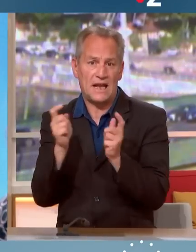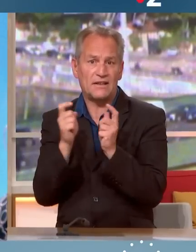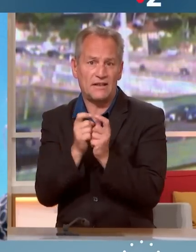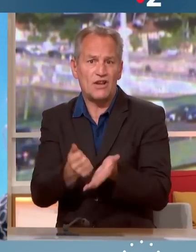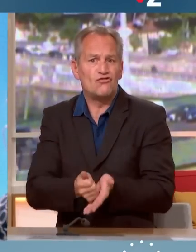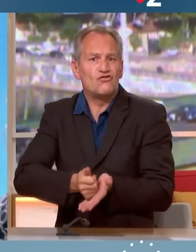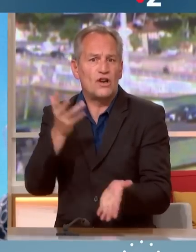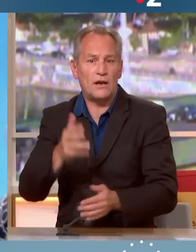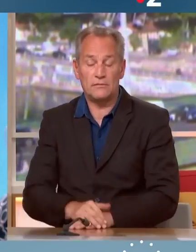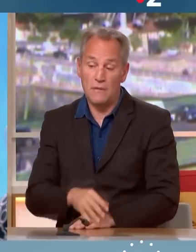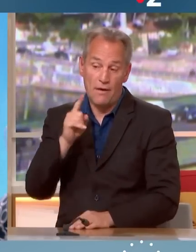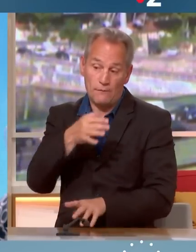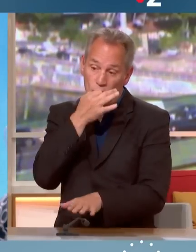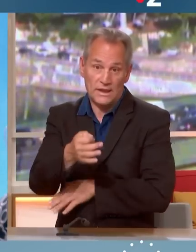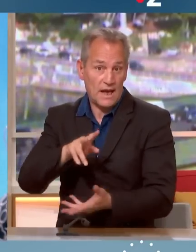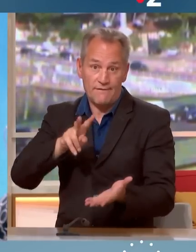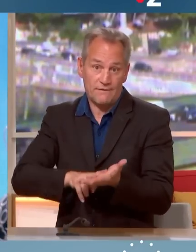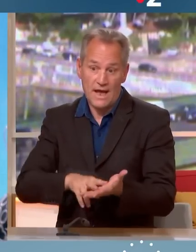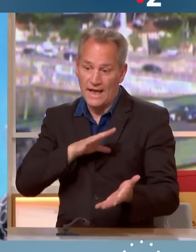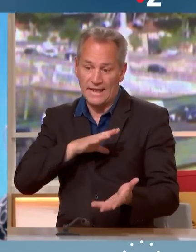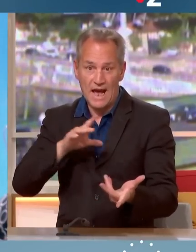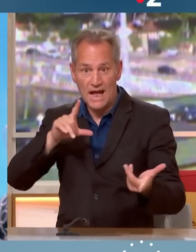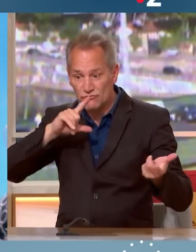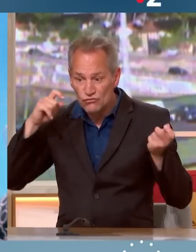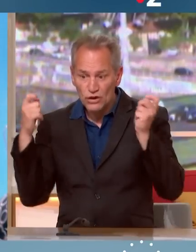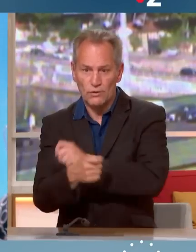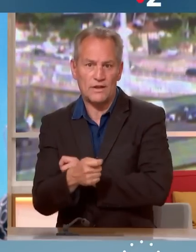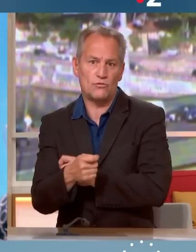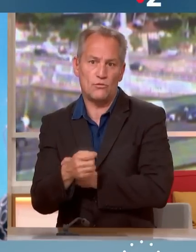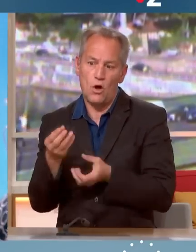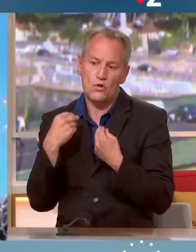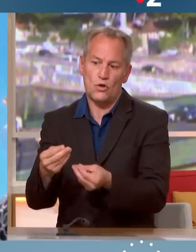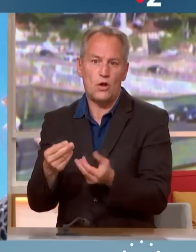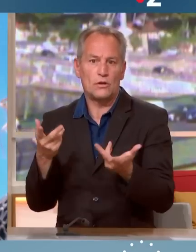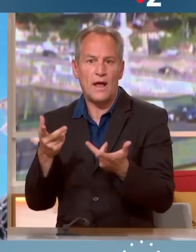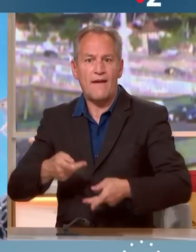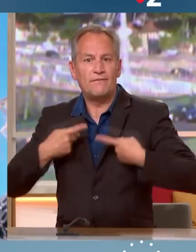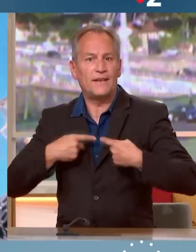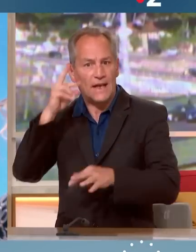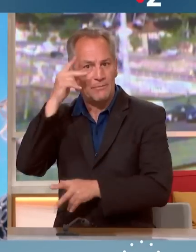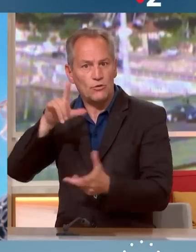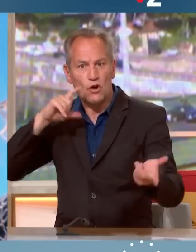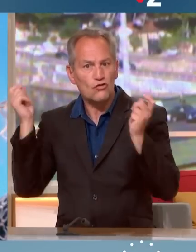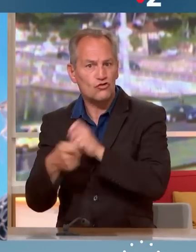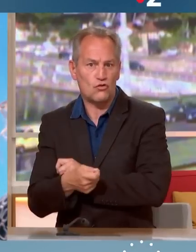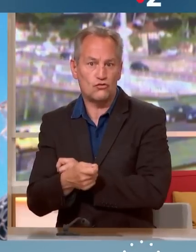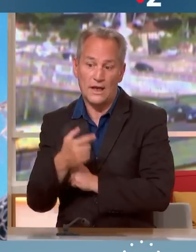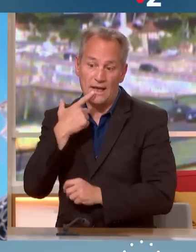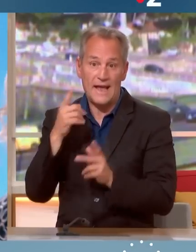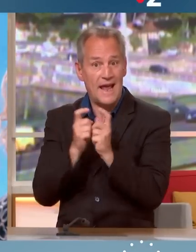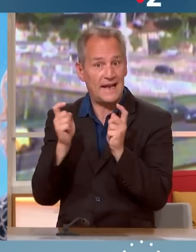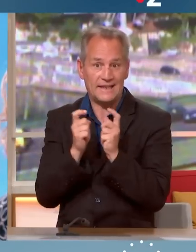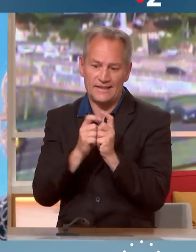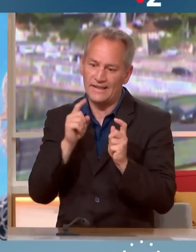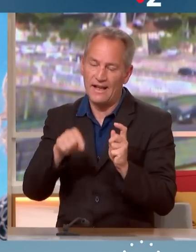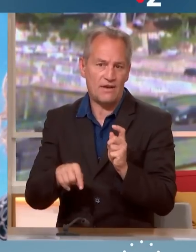qu'on est dans une transformation profonde qui va changer nos habitudes de vie et que l'électricité carbonée va coûter plus cher. D